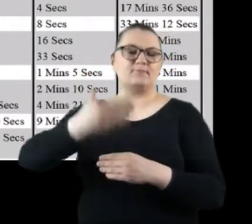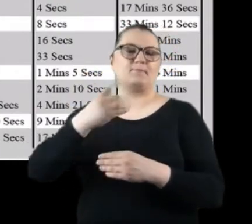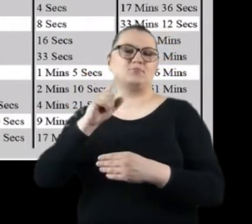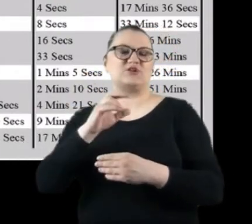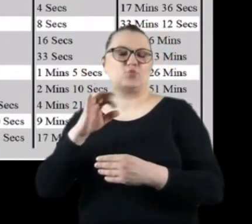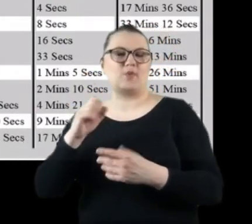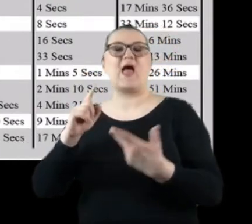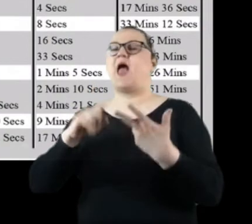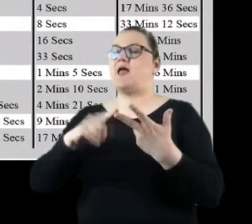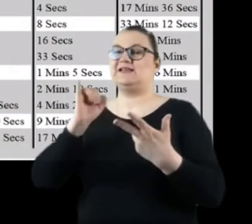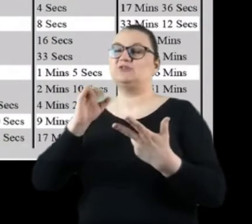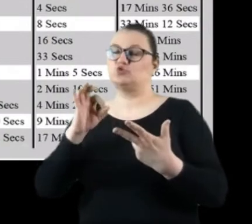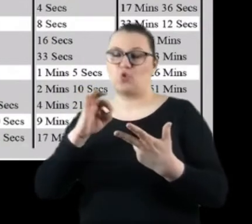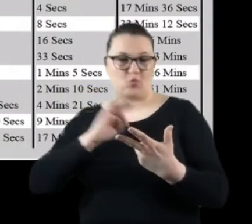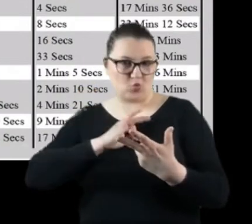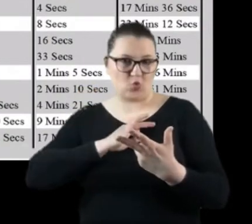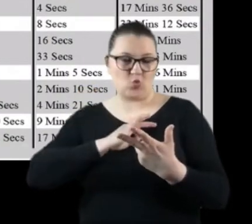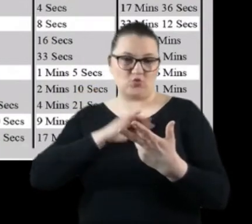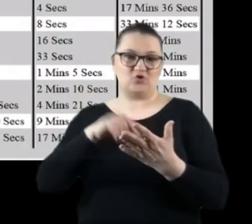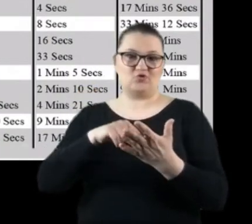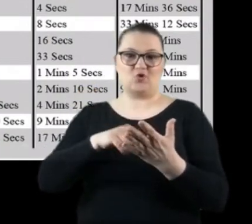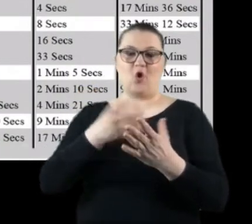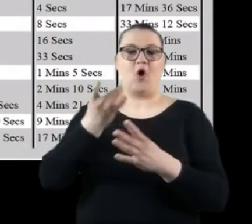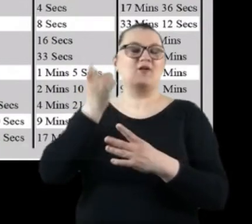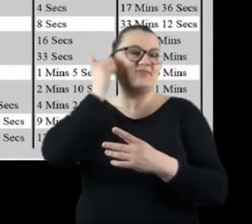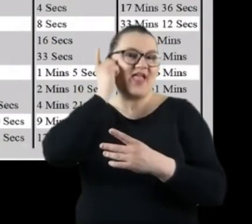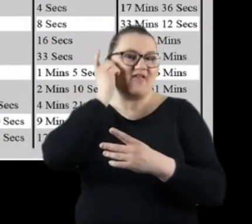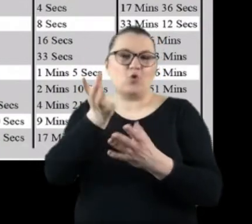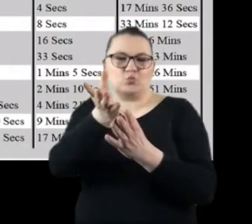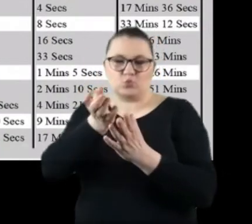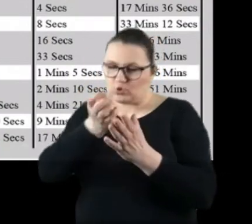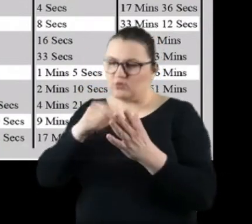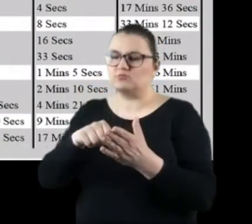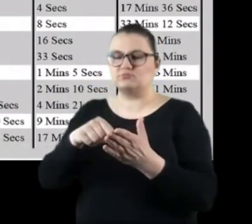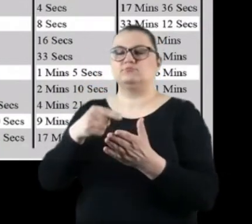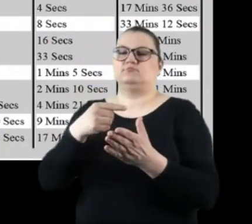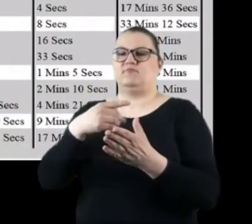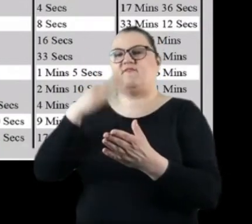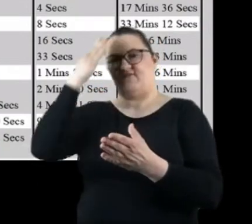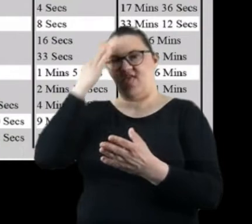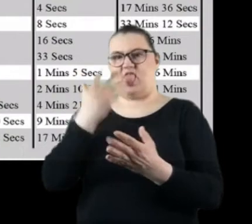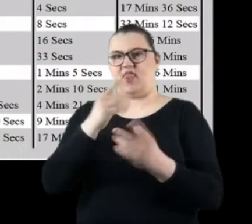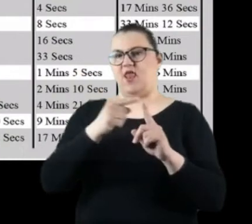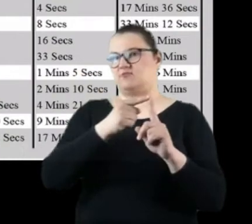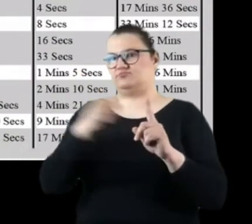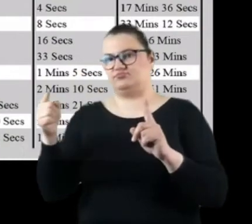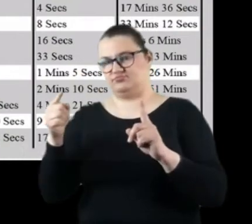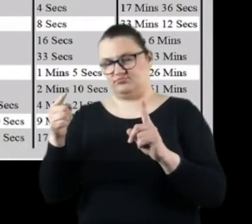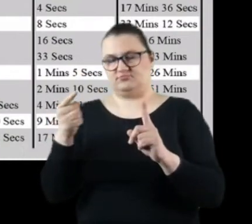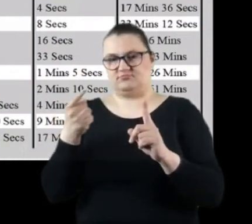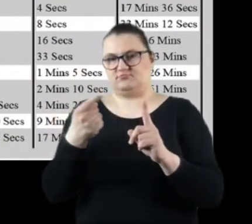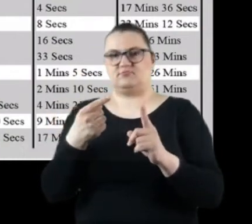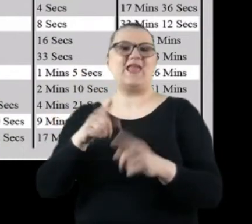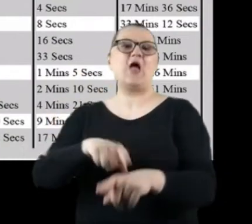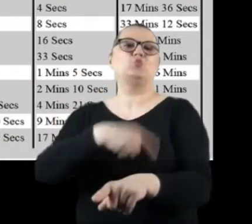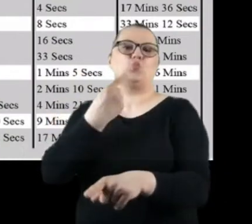światłomierz wbudowany w aparacie naszego telefonu od razu pokazuje mi wartość, jaką będę musiała naświetlać